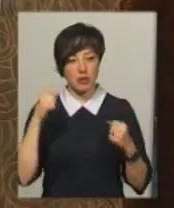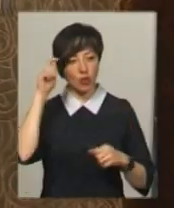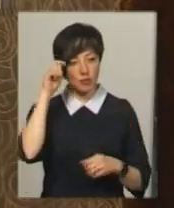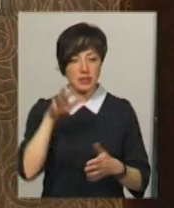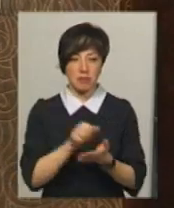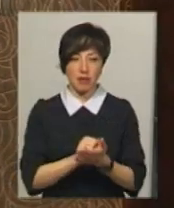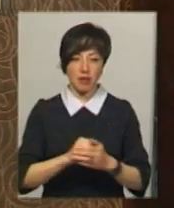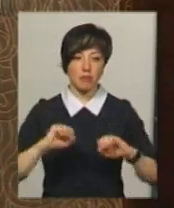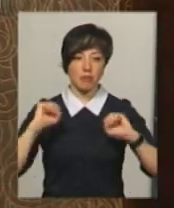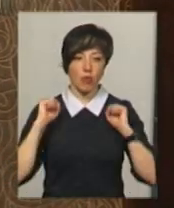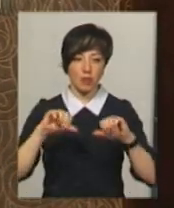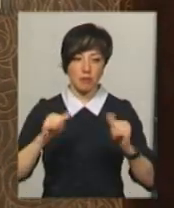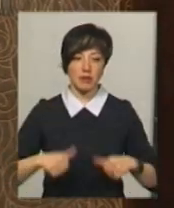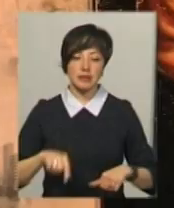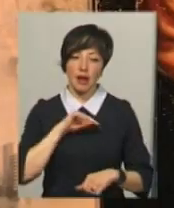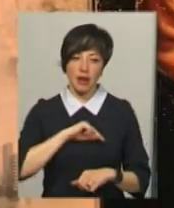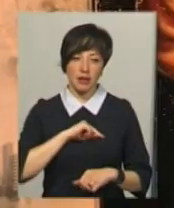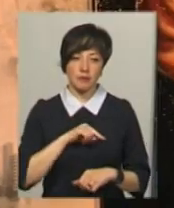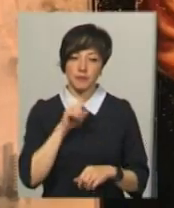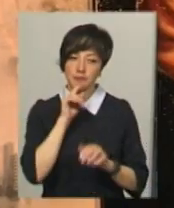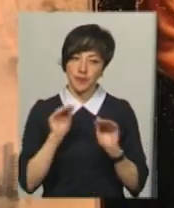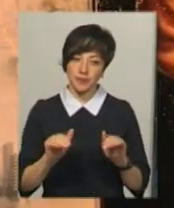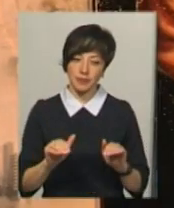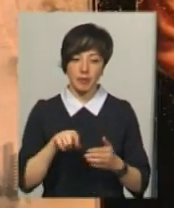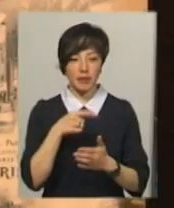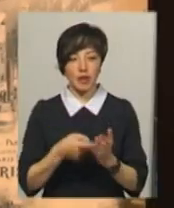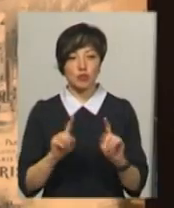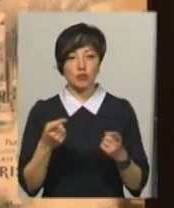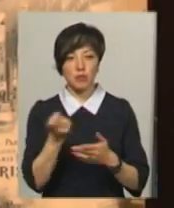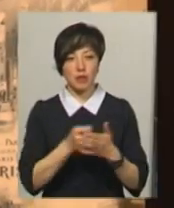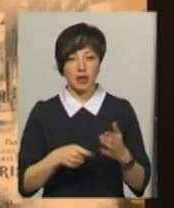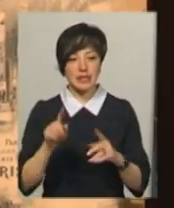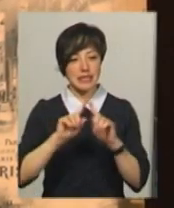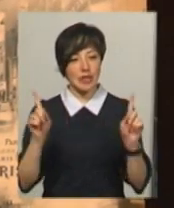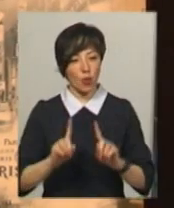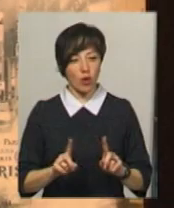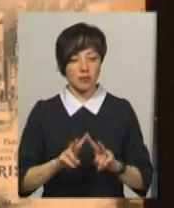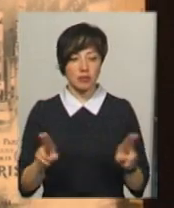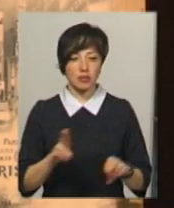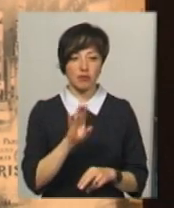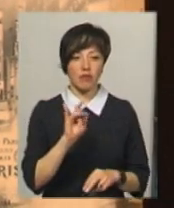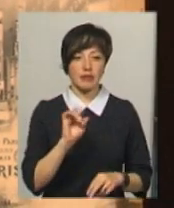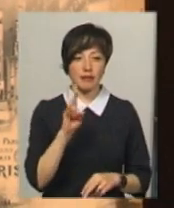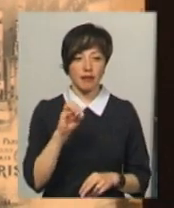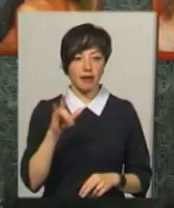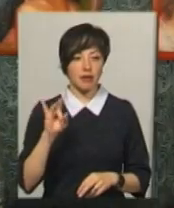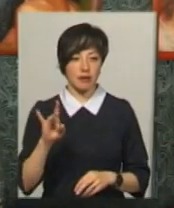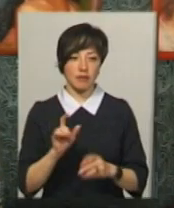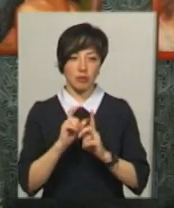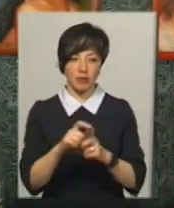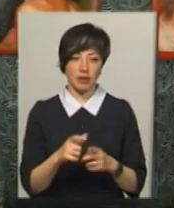займається бодібілдингом. За характером неговірки. На питання, чому зображає саме зірок, таких як, наприклад, Шварценеггер, відповів.